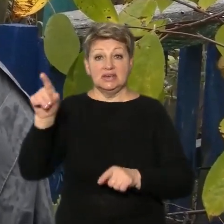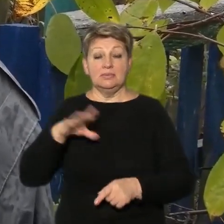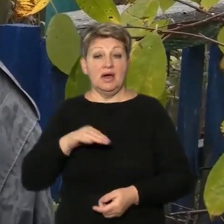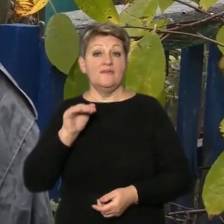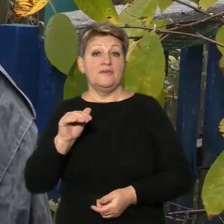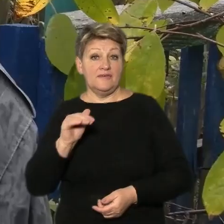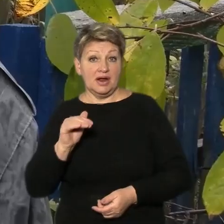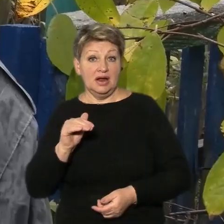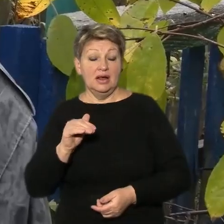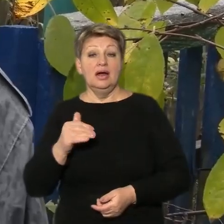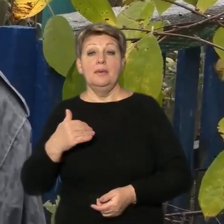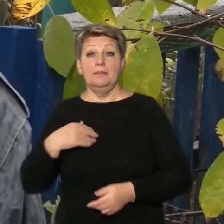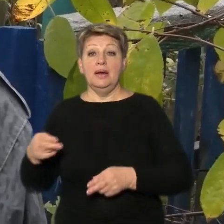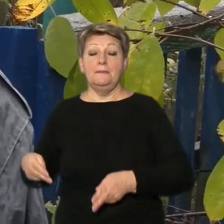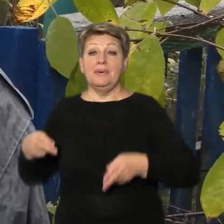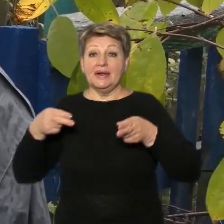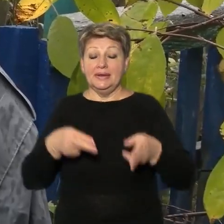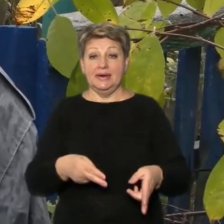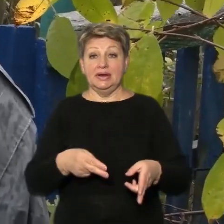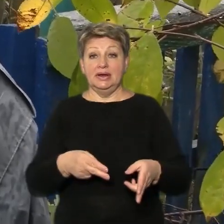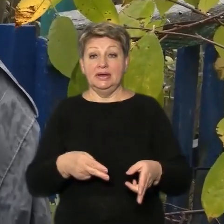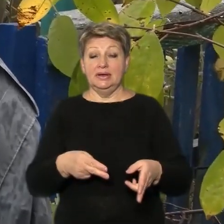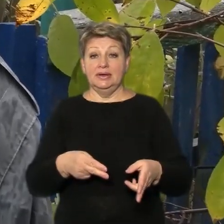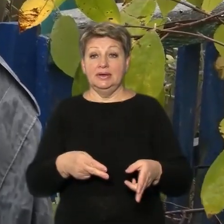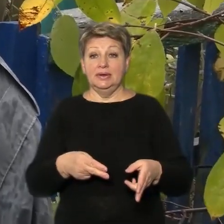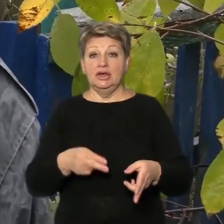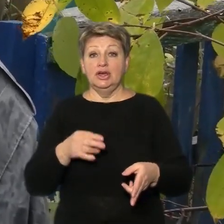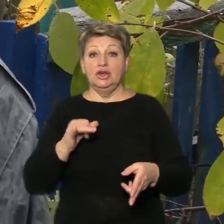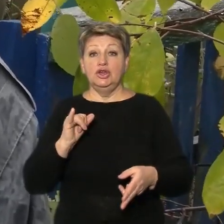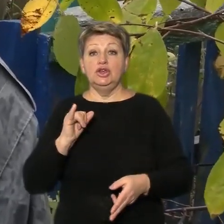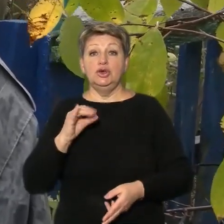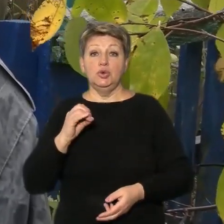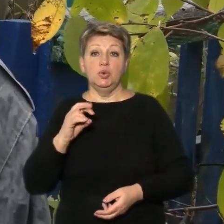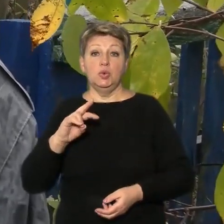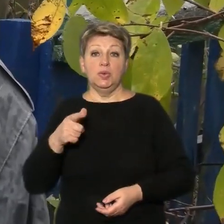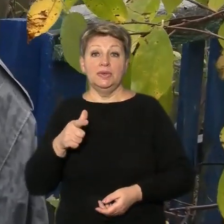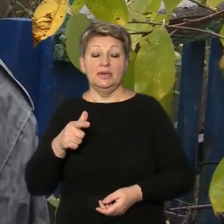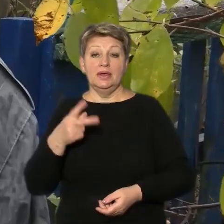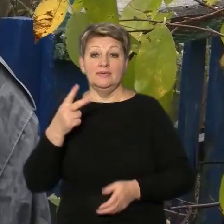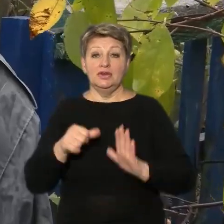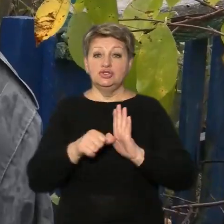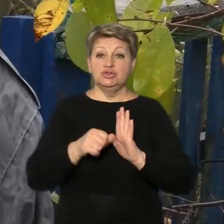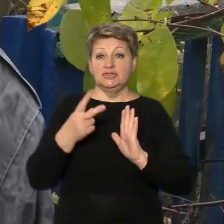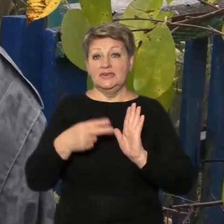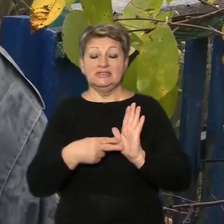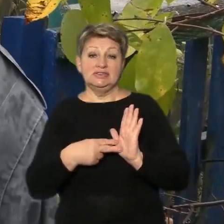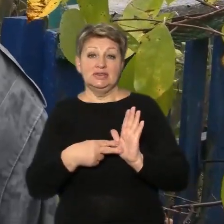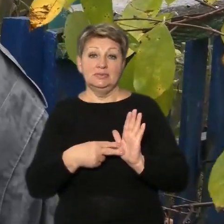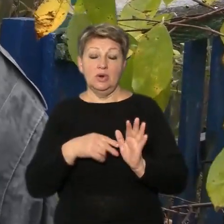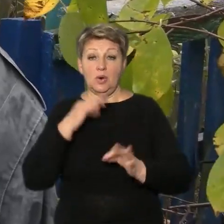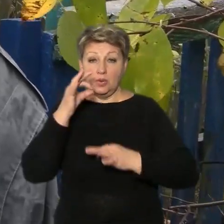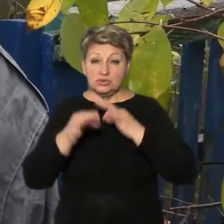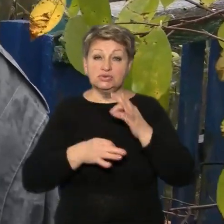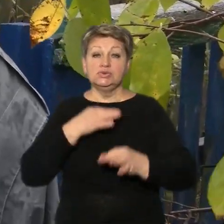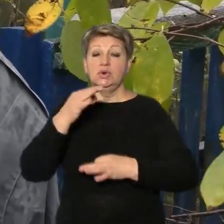почалося, ми приїхали іюнь, ото 26-27 сутки ми